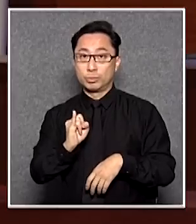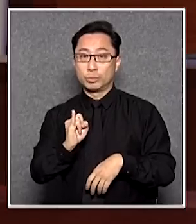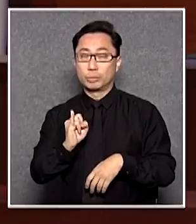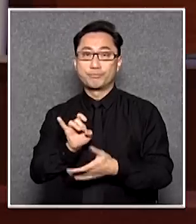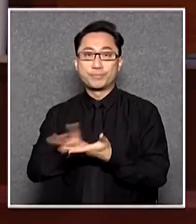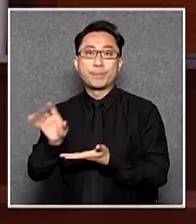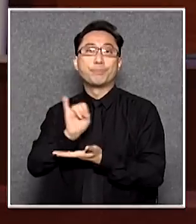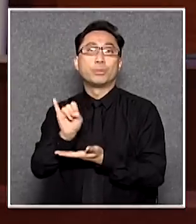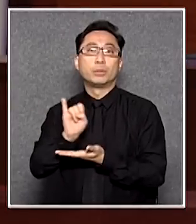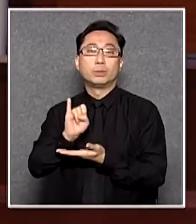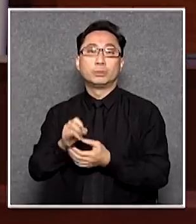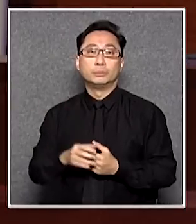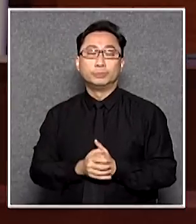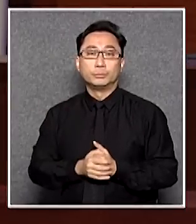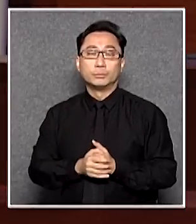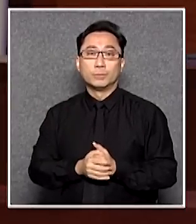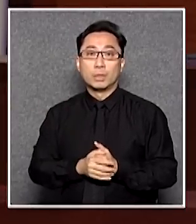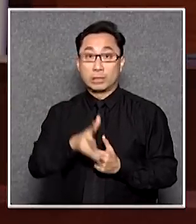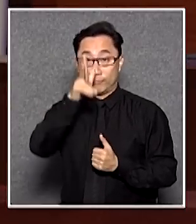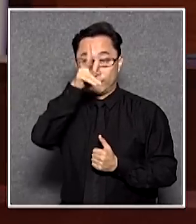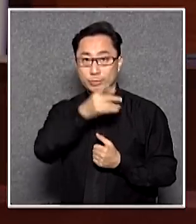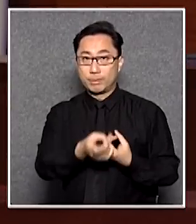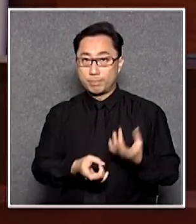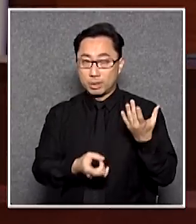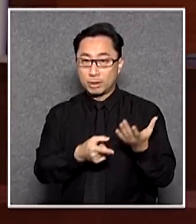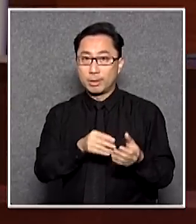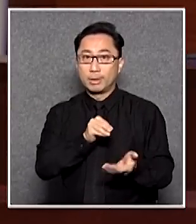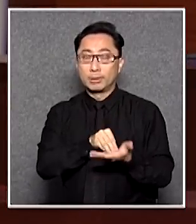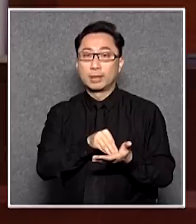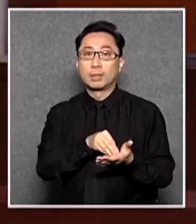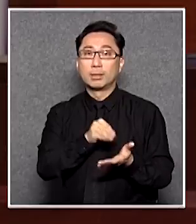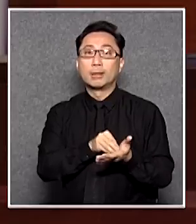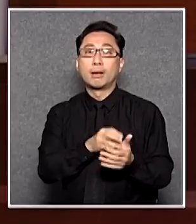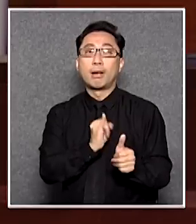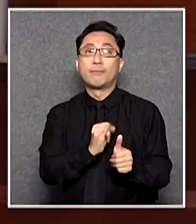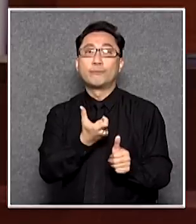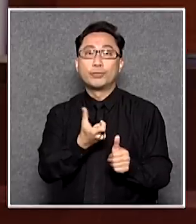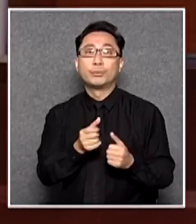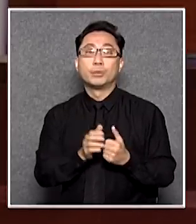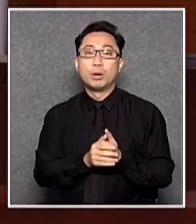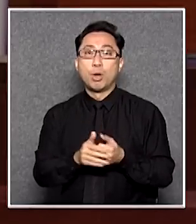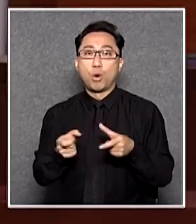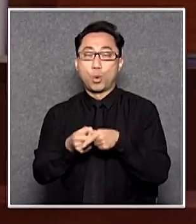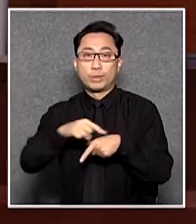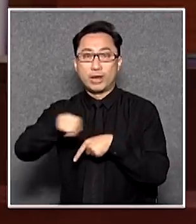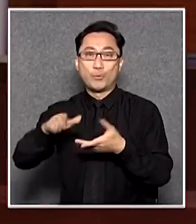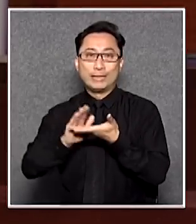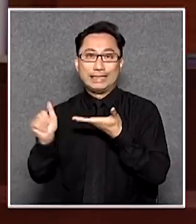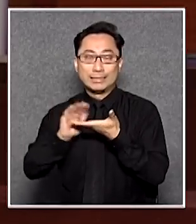除當局將原來的版本定額罰款括弧公眾地方結證罪行條例